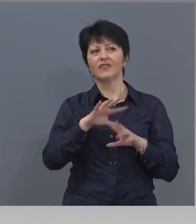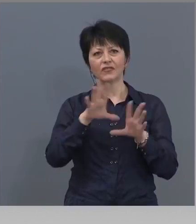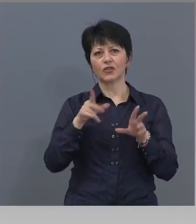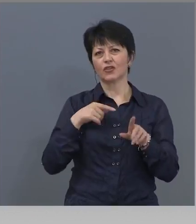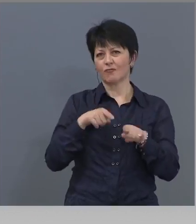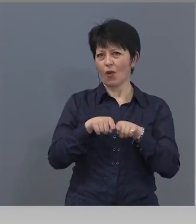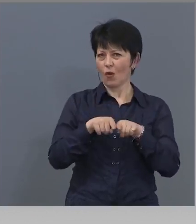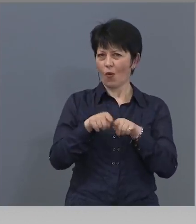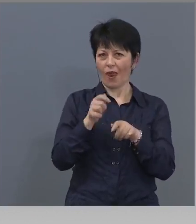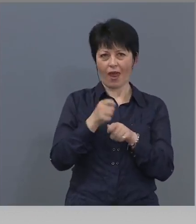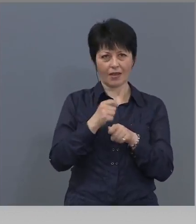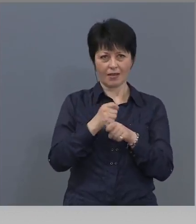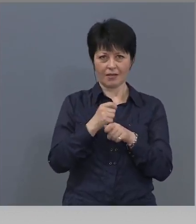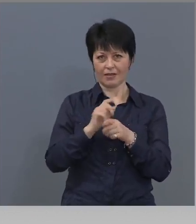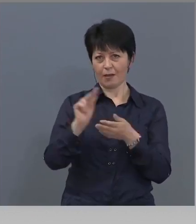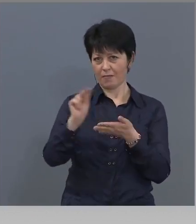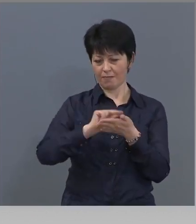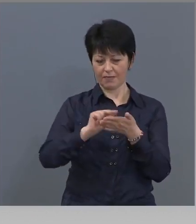писали.